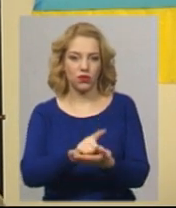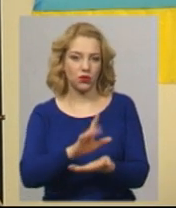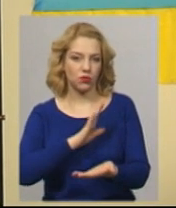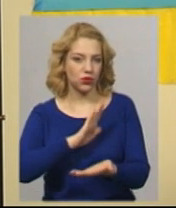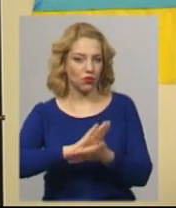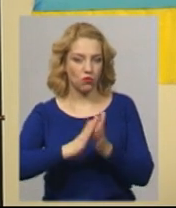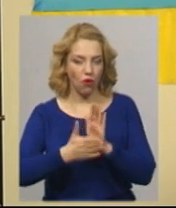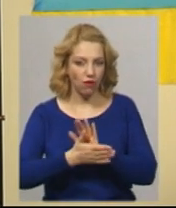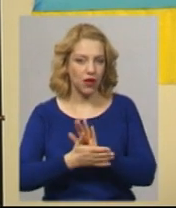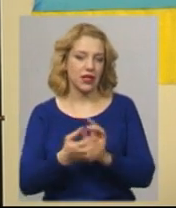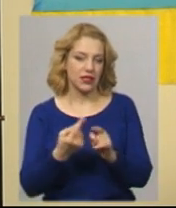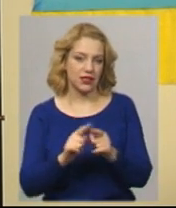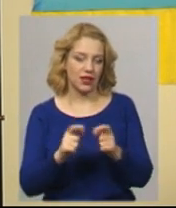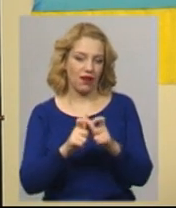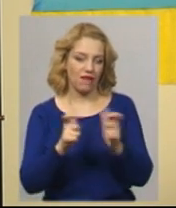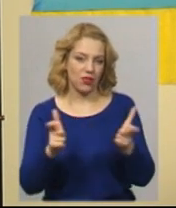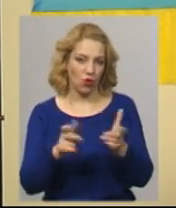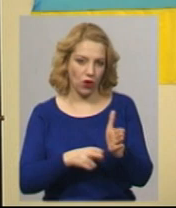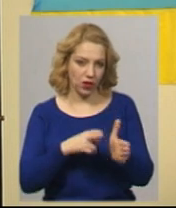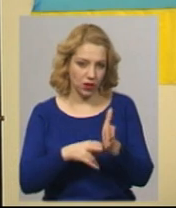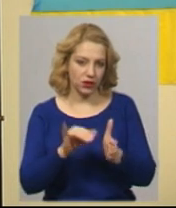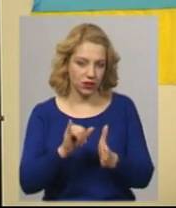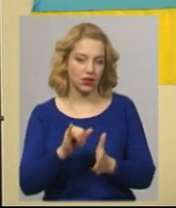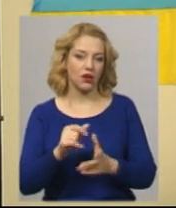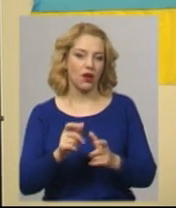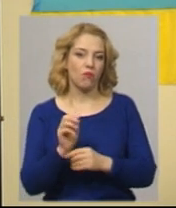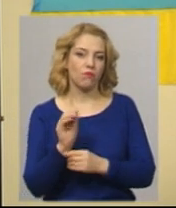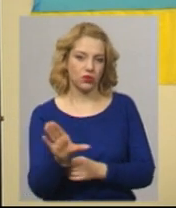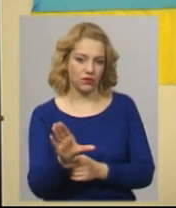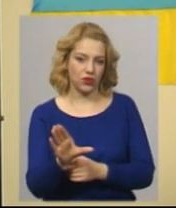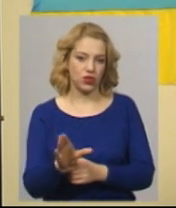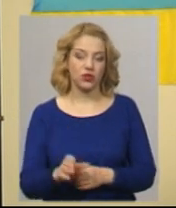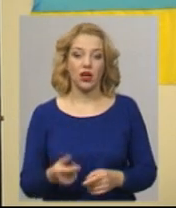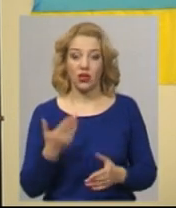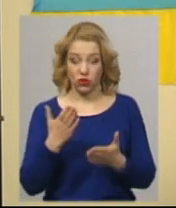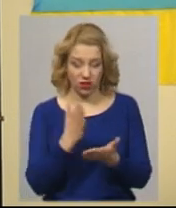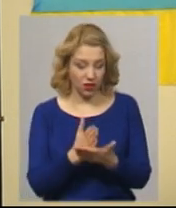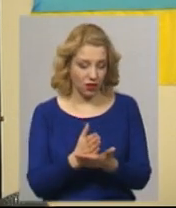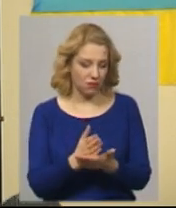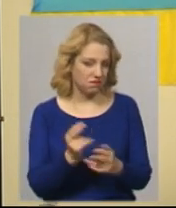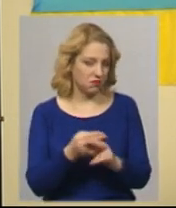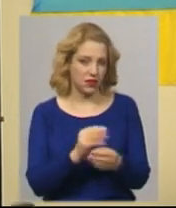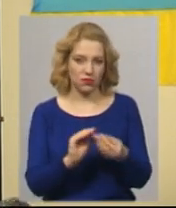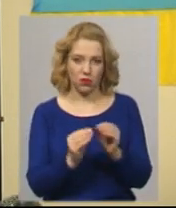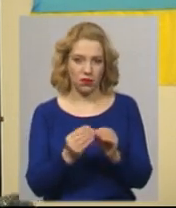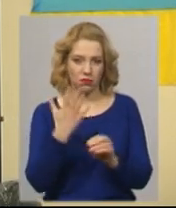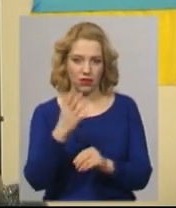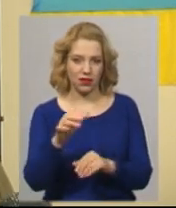має бути квиток і посвідчення. Якщо є, прийшов, проблем, це 5 хвилин і